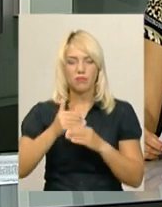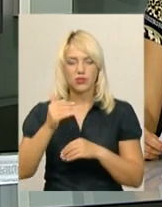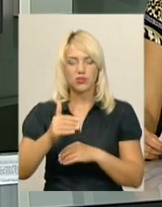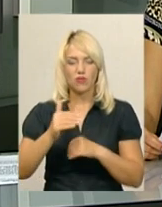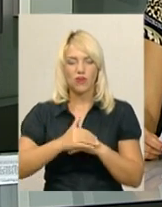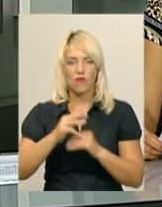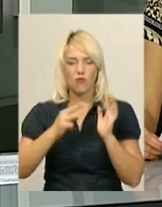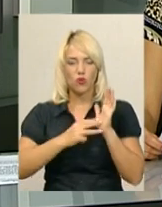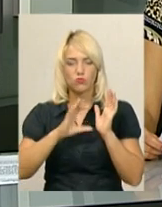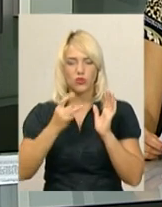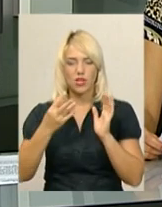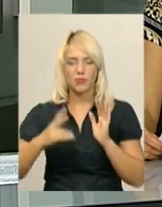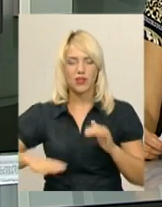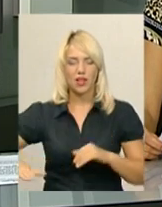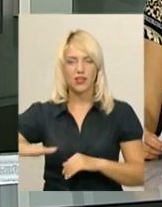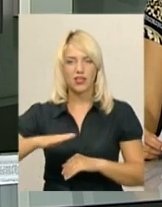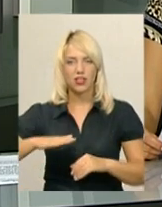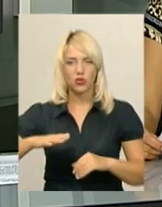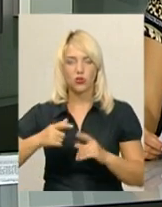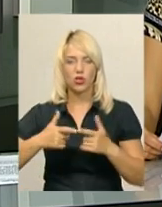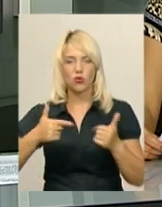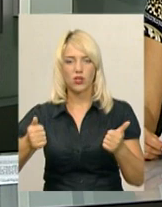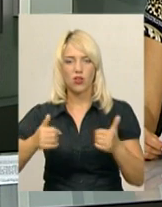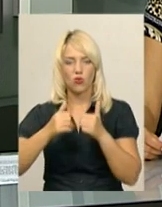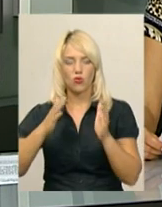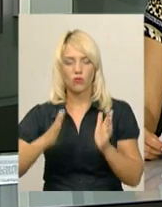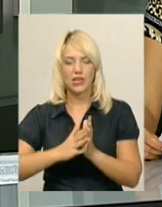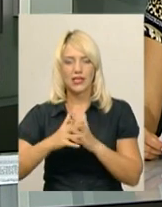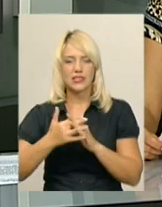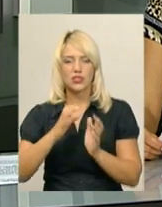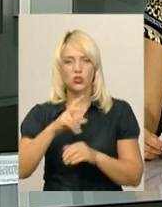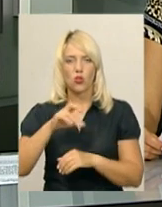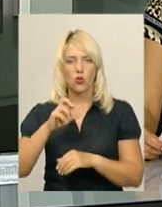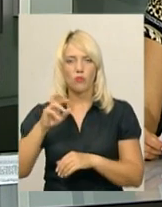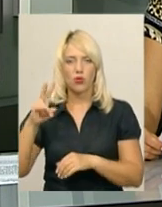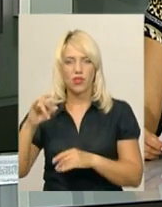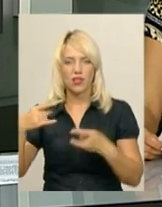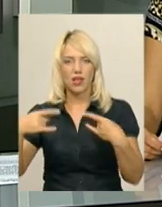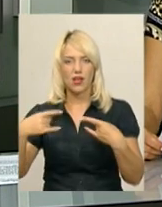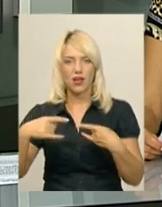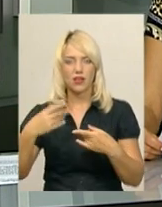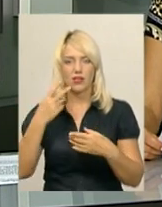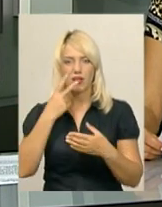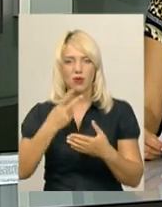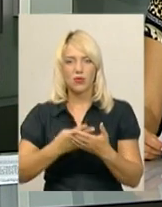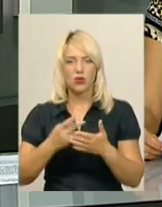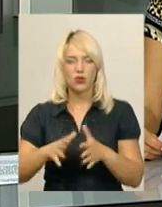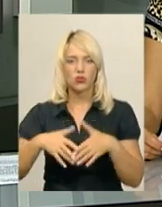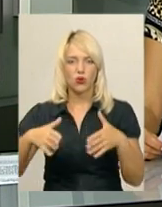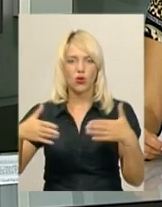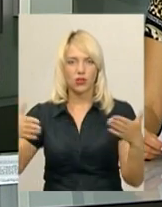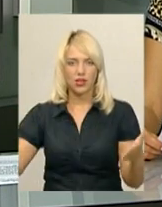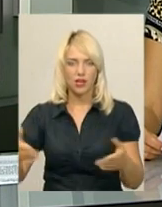серпня на території готельного комплексу в селі Слобода. На цих кадрах, як і ви зараз побачите на екрані, розгортання рятувальних